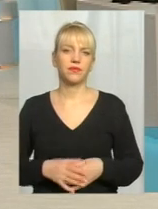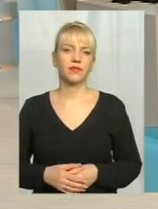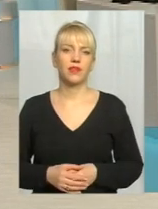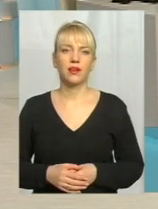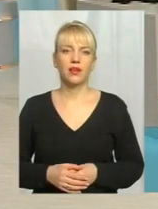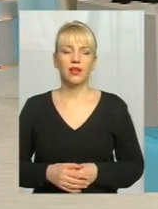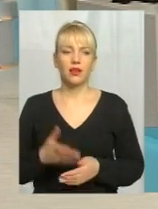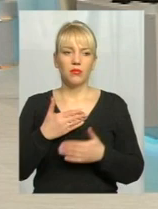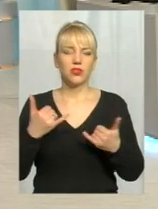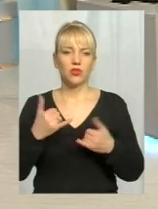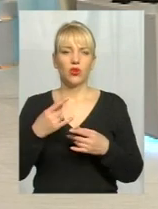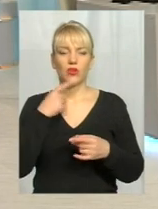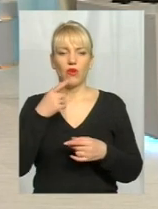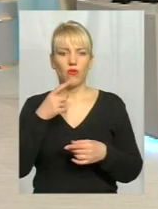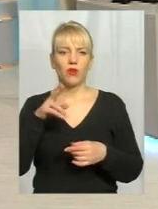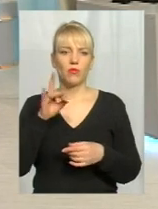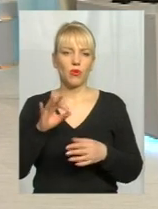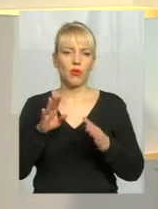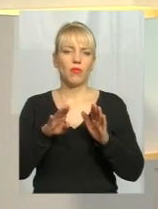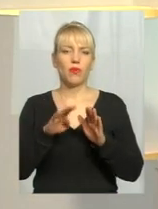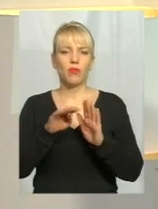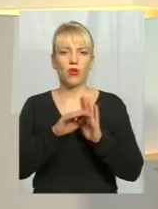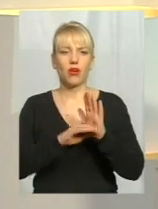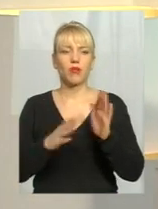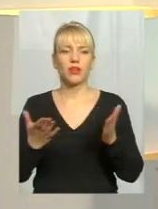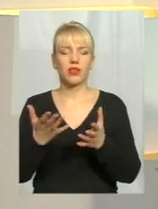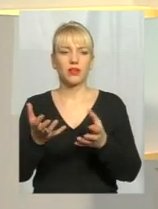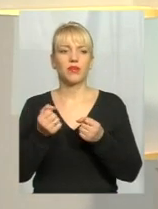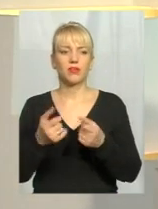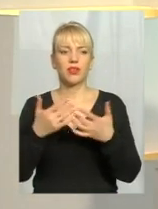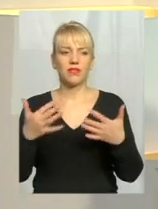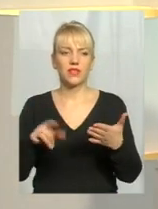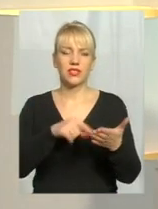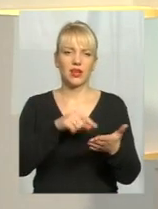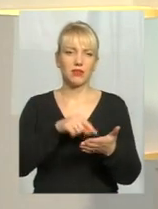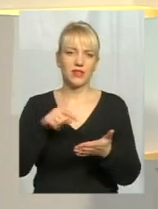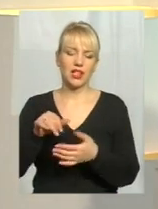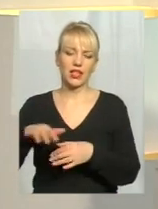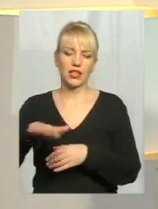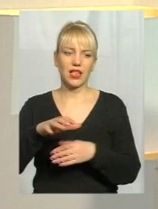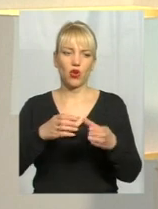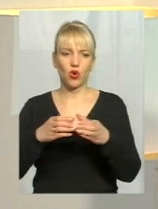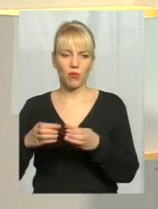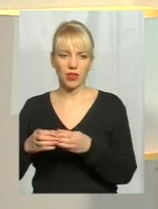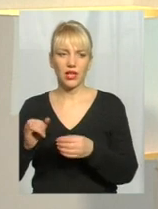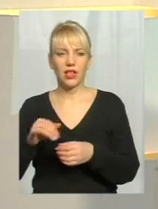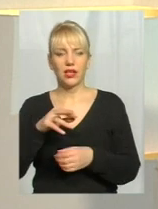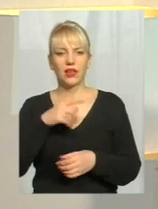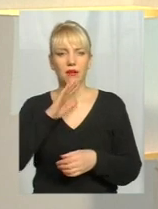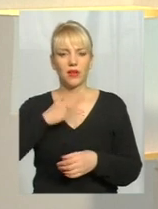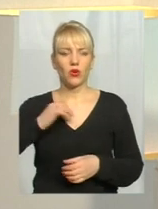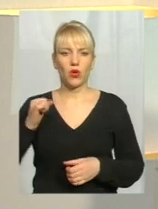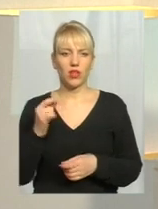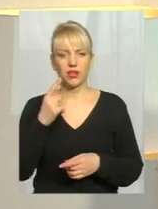Ми сьогодні в основному говоримо про програми, які приймаються в різних містах і тергромадах. І мій колега щойно